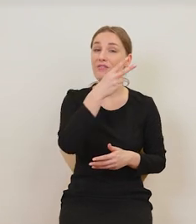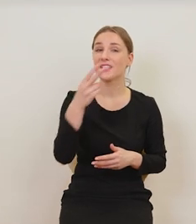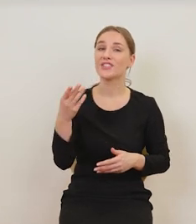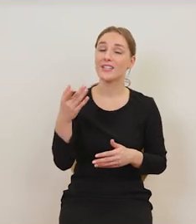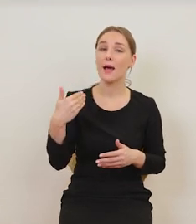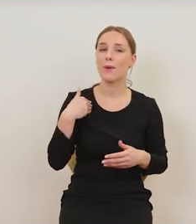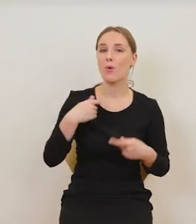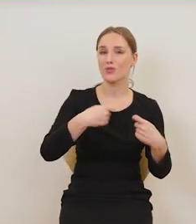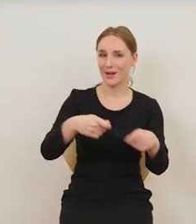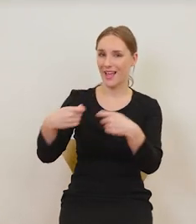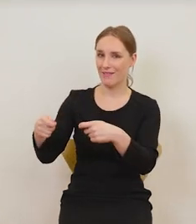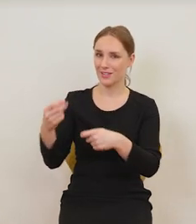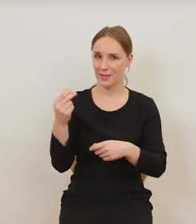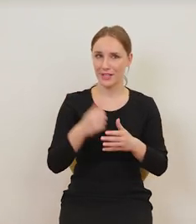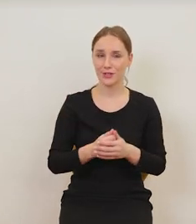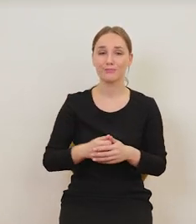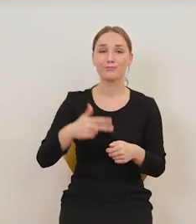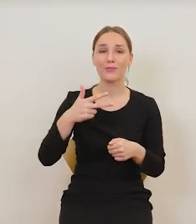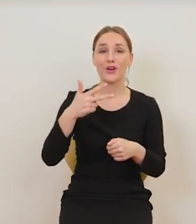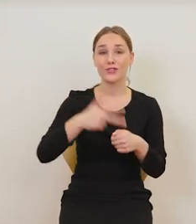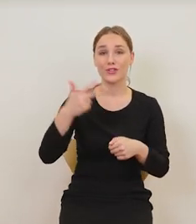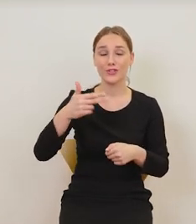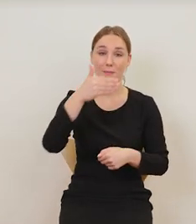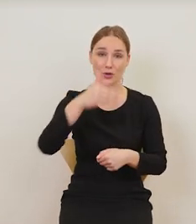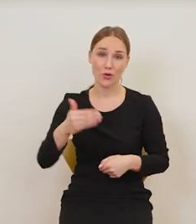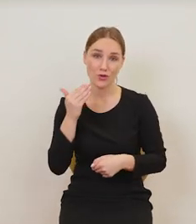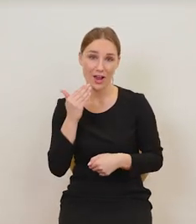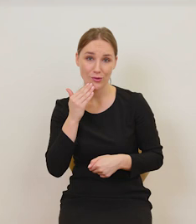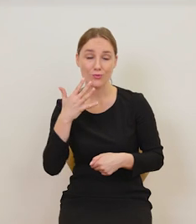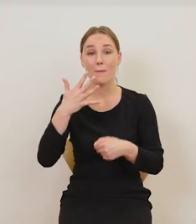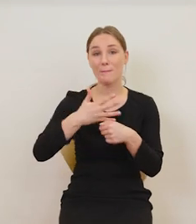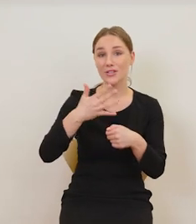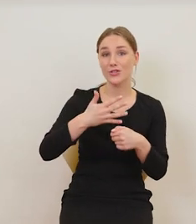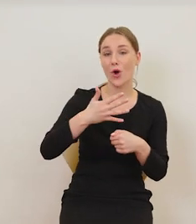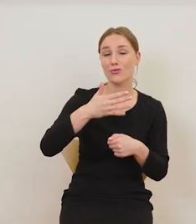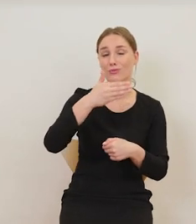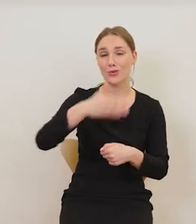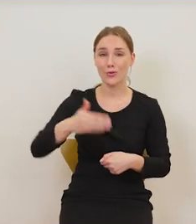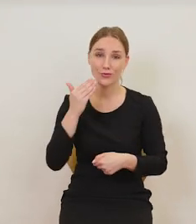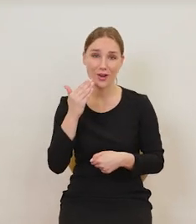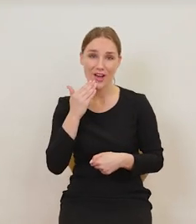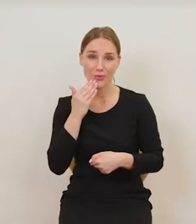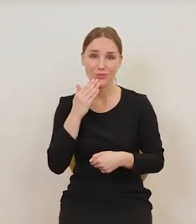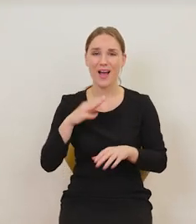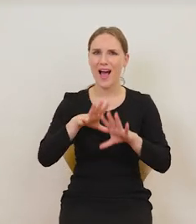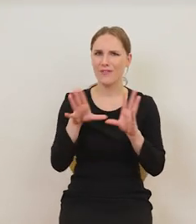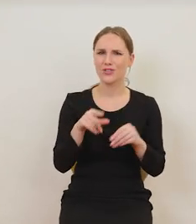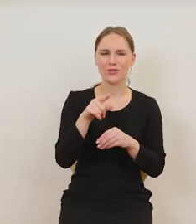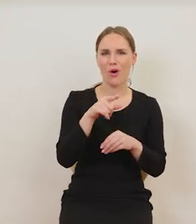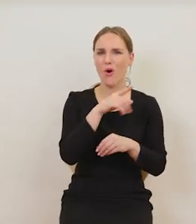sprzedawano. 33 miliony dolarów, 50 milionów dolarów, a to są wszystko takie